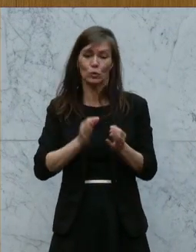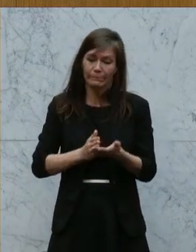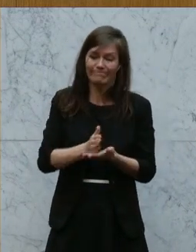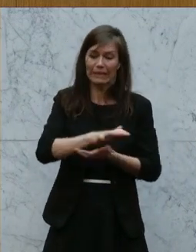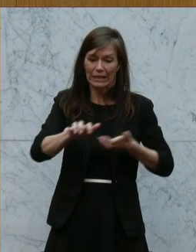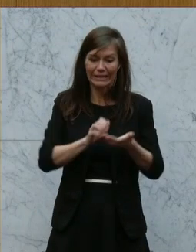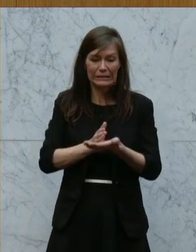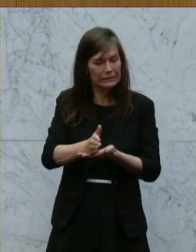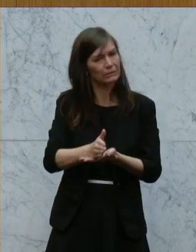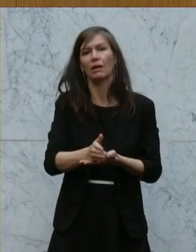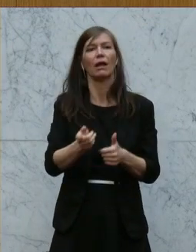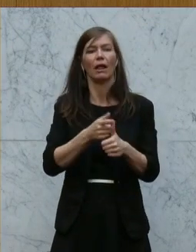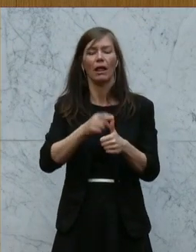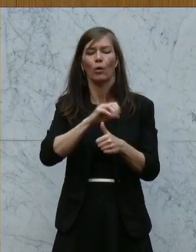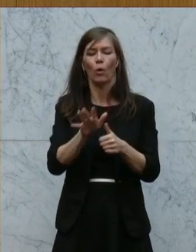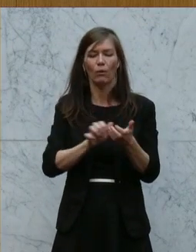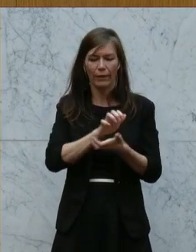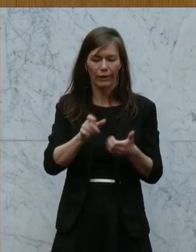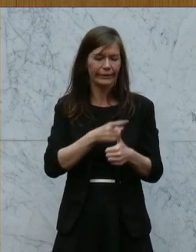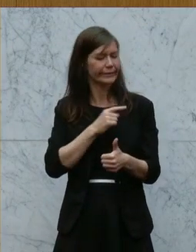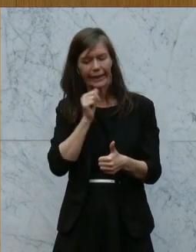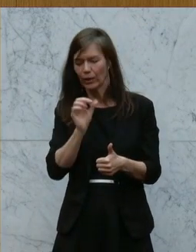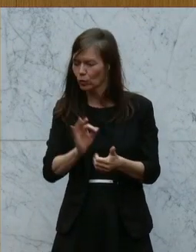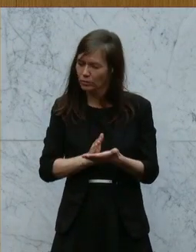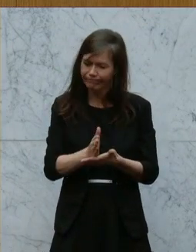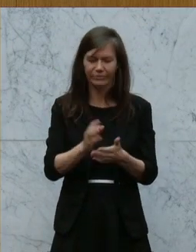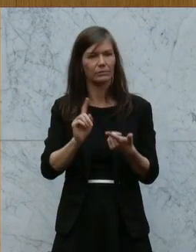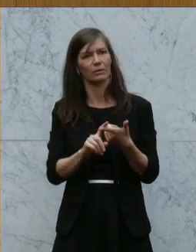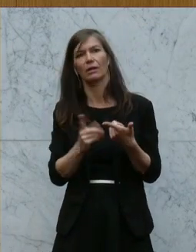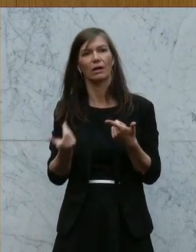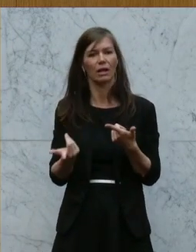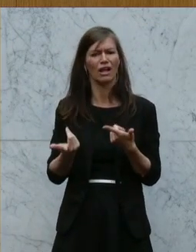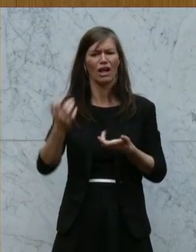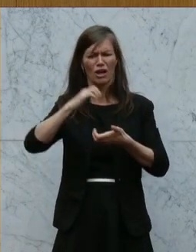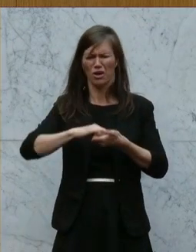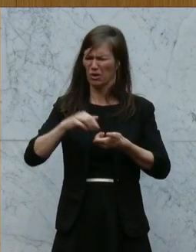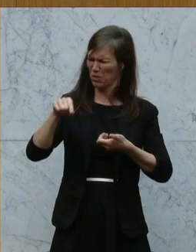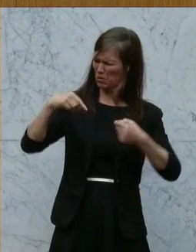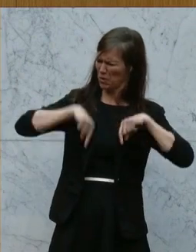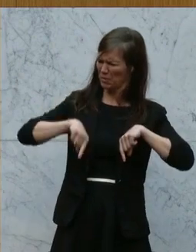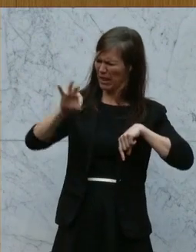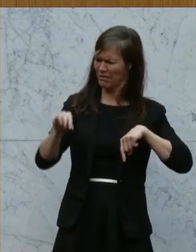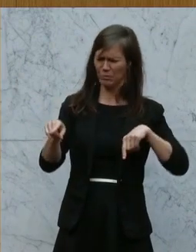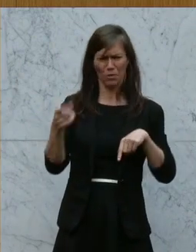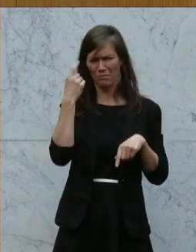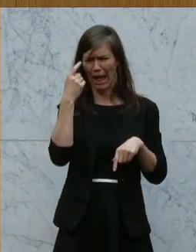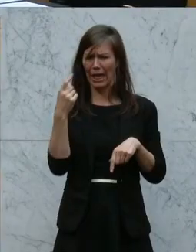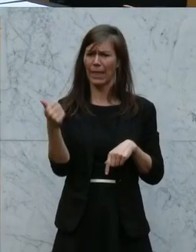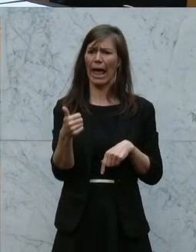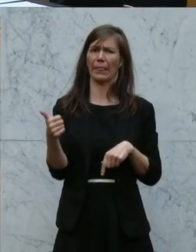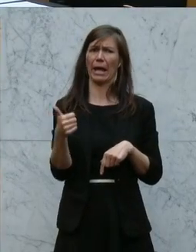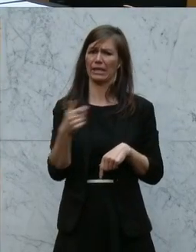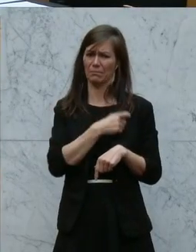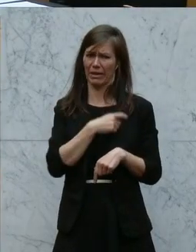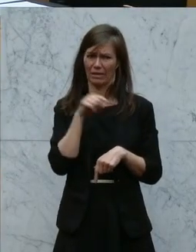beginnt bei der Corona-Krise und entgegen dessen, was der Herr Klubobmann hier immer von der FPÖ, hier haben wir schwadroniert von der Einheitspartei, wissen